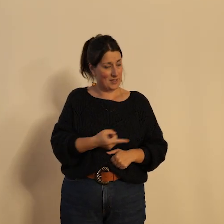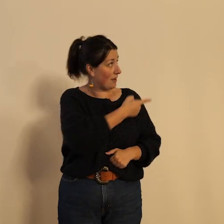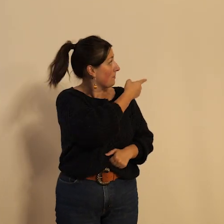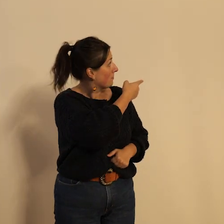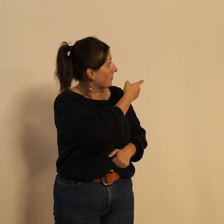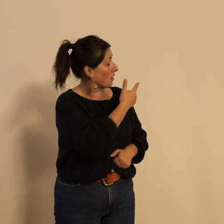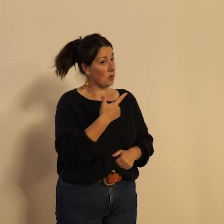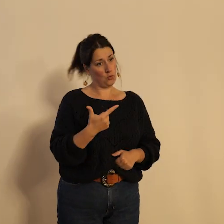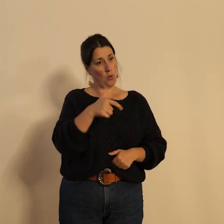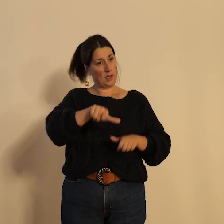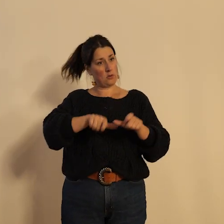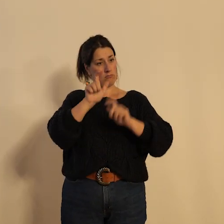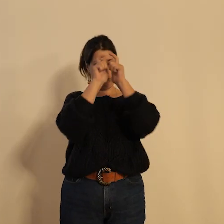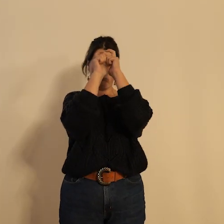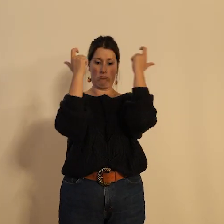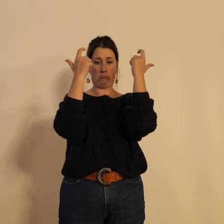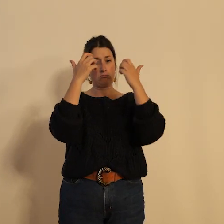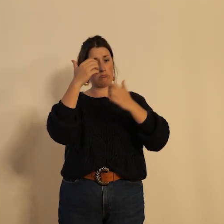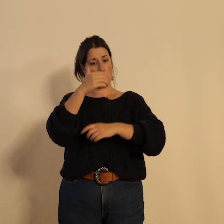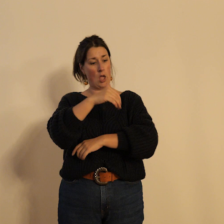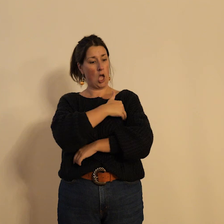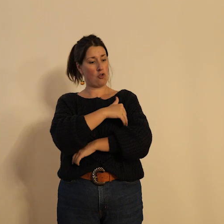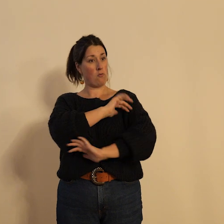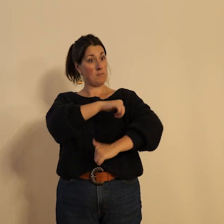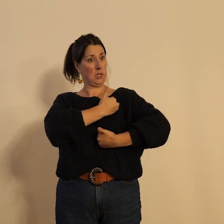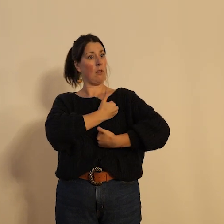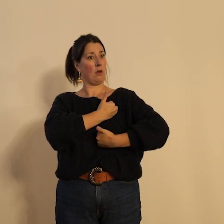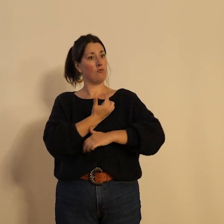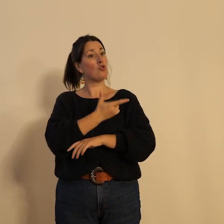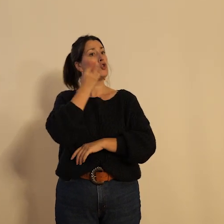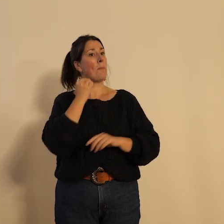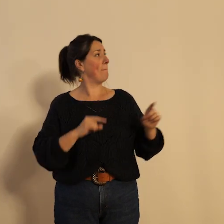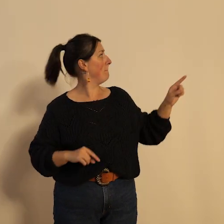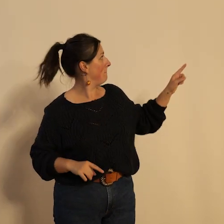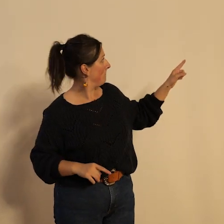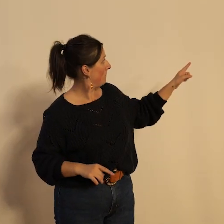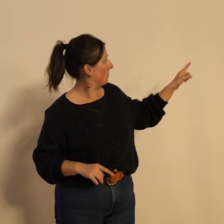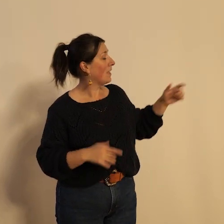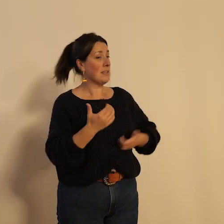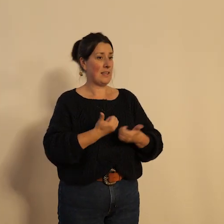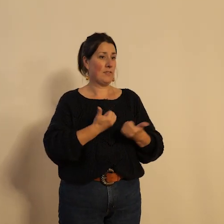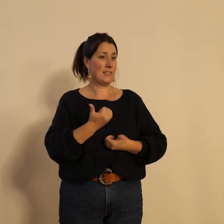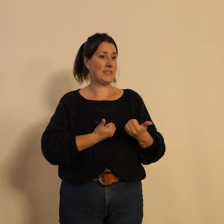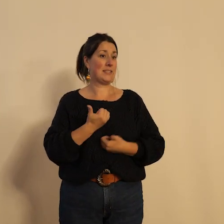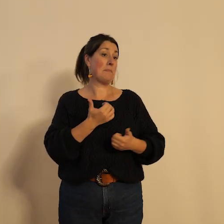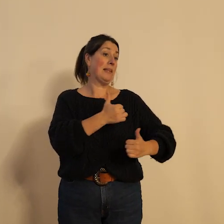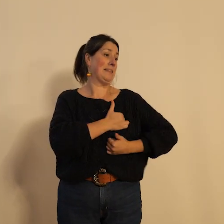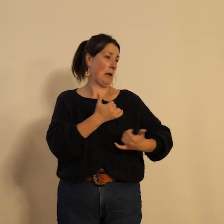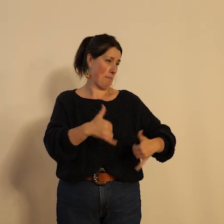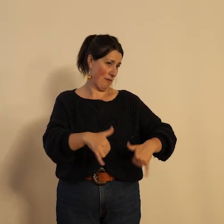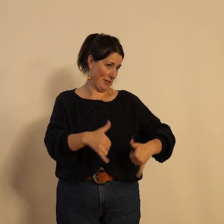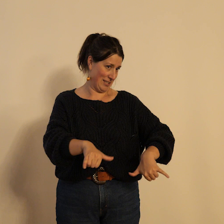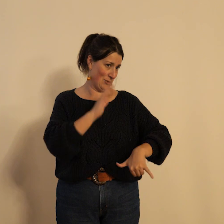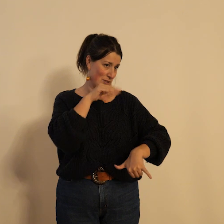donc deux agents deux personnes deux hommes qui font leur service militaire et qui sont dotés d'une